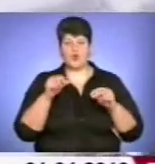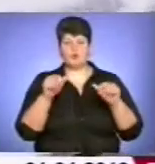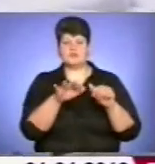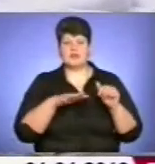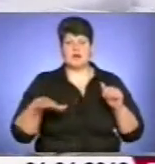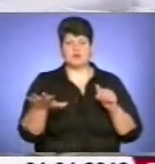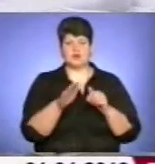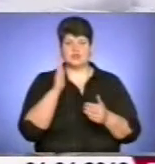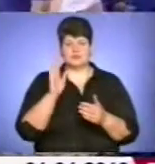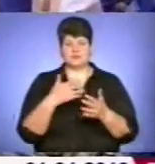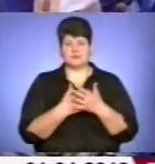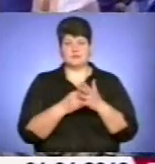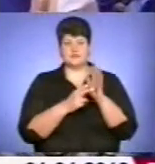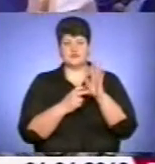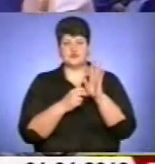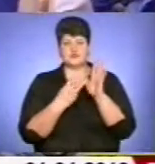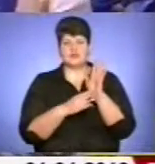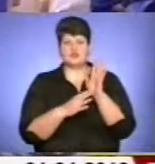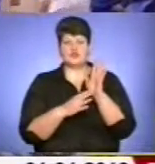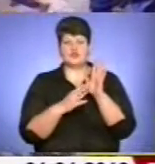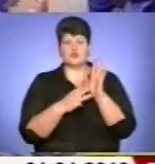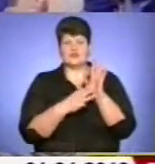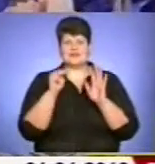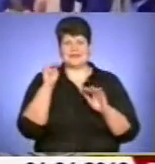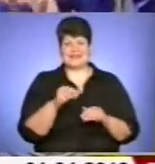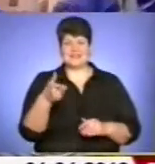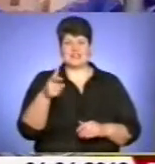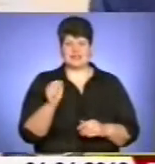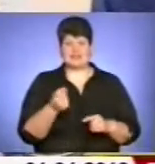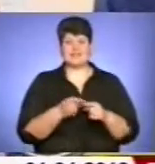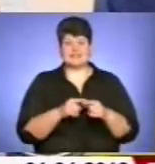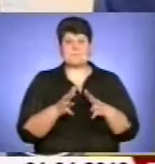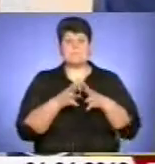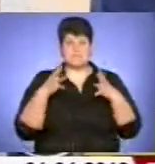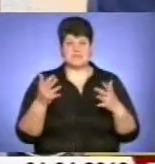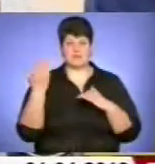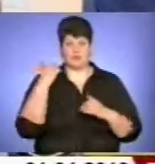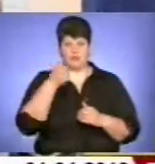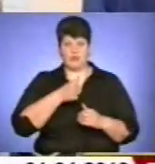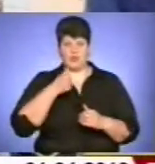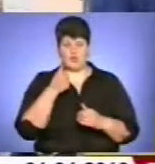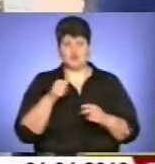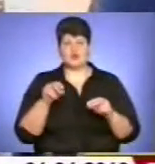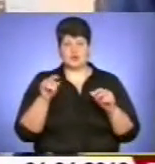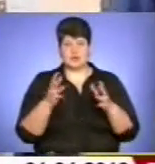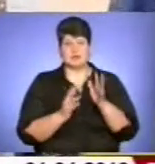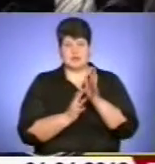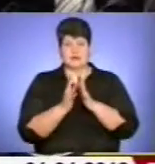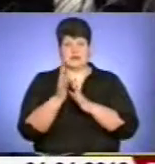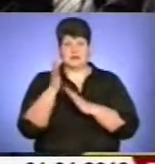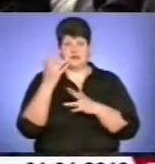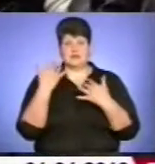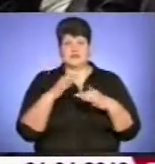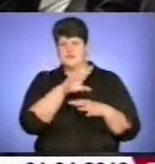підорожай становитиме 798 тисяч гектарів. Це більше, ніж торік. Озимина перезимувала, добре зійшли озимі культури на